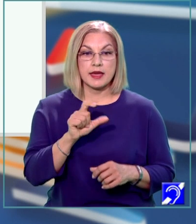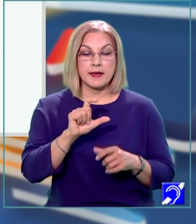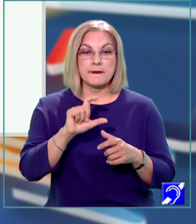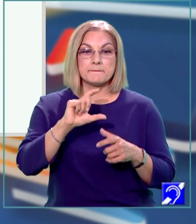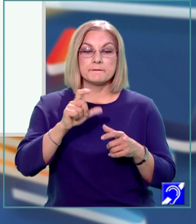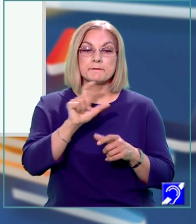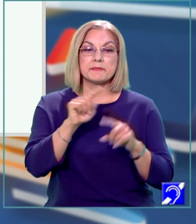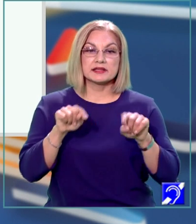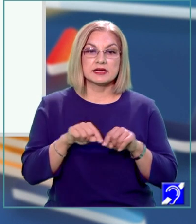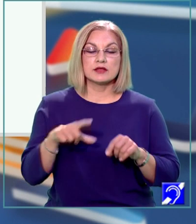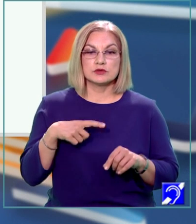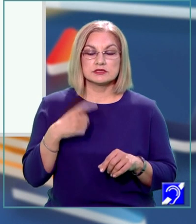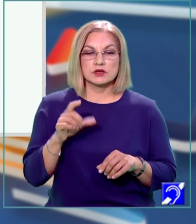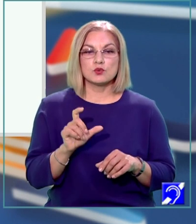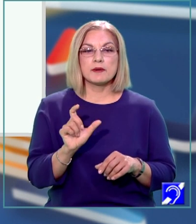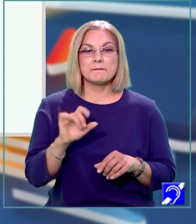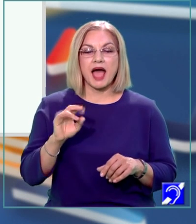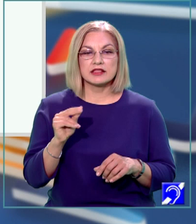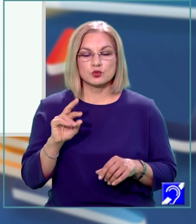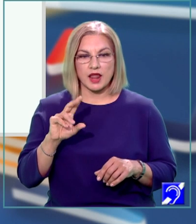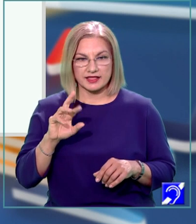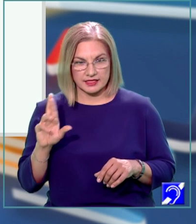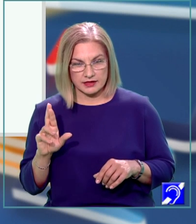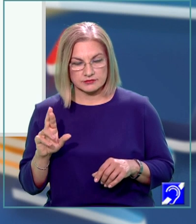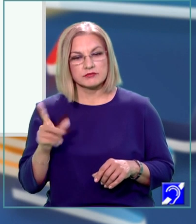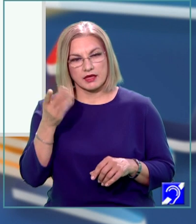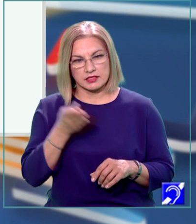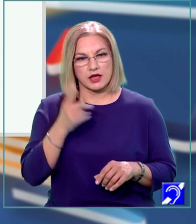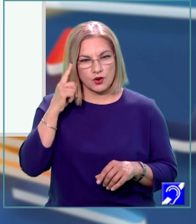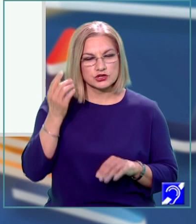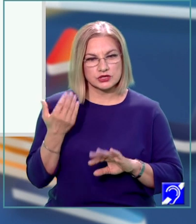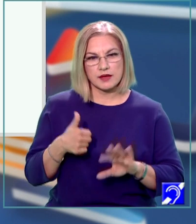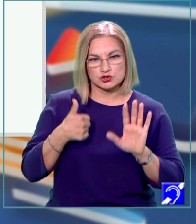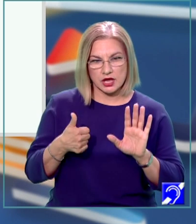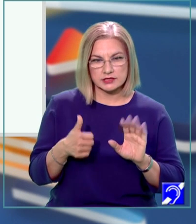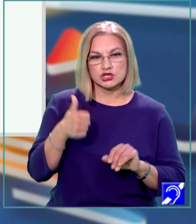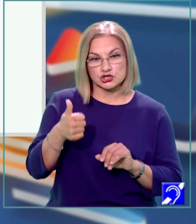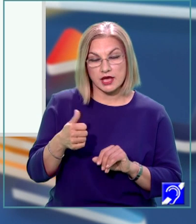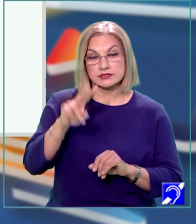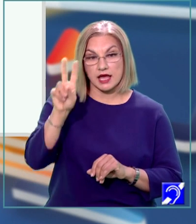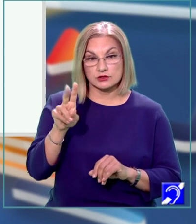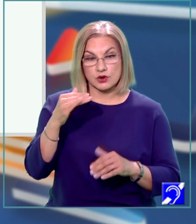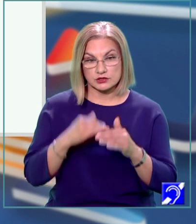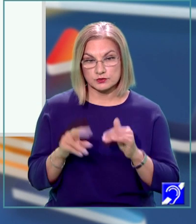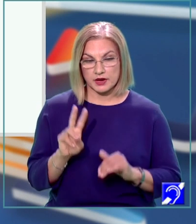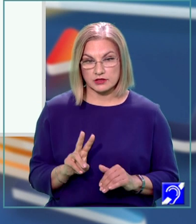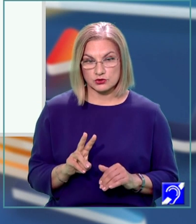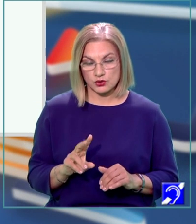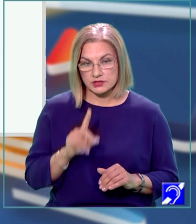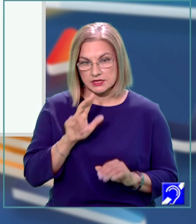patrulater ortodiagonal. Diagonala o cunoșteam era 6, 6 la a doua supra 2, 18